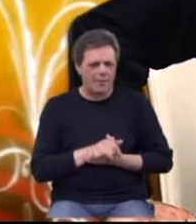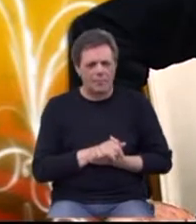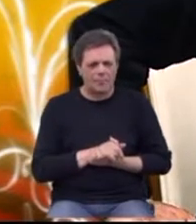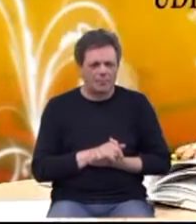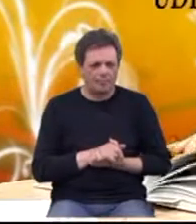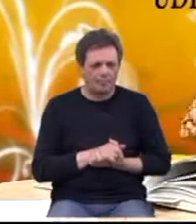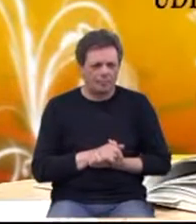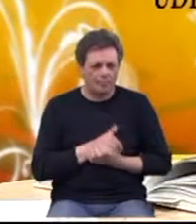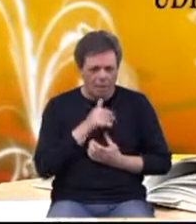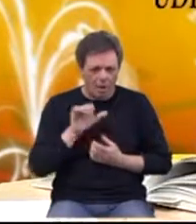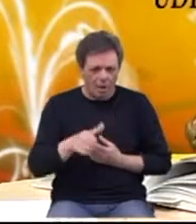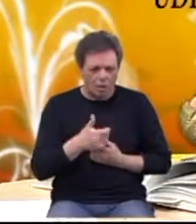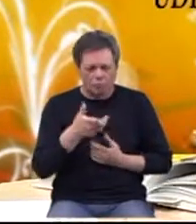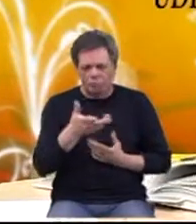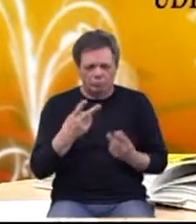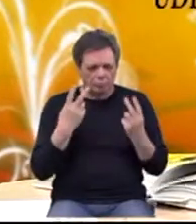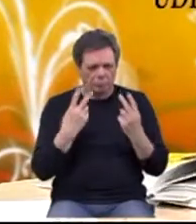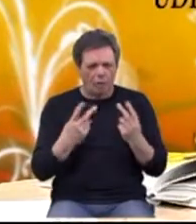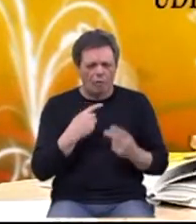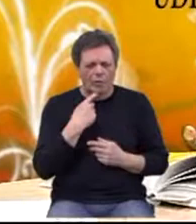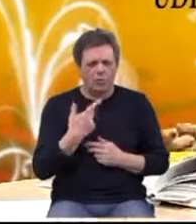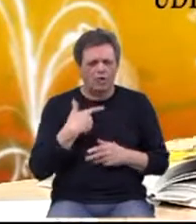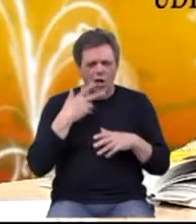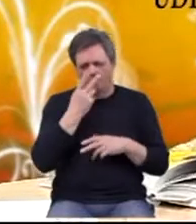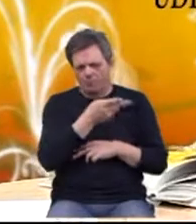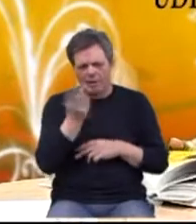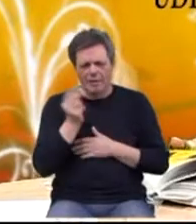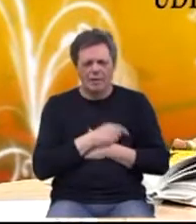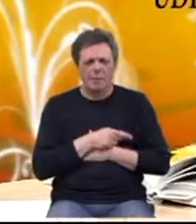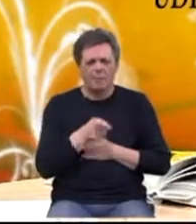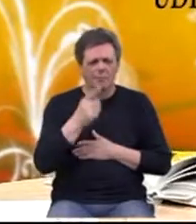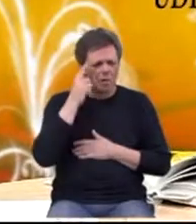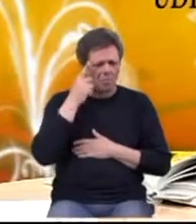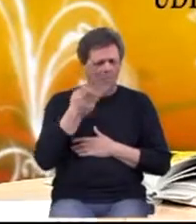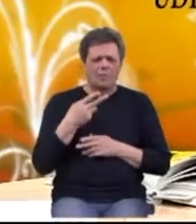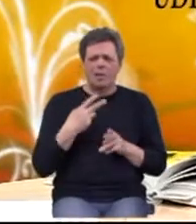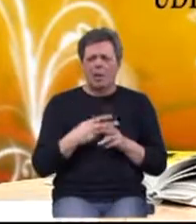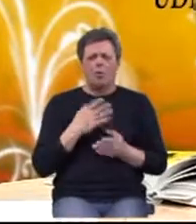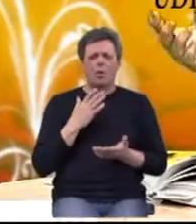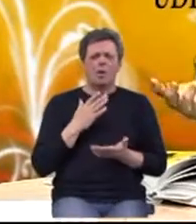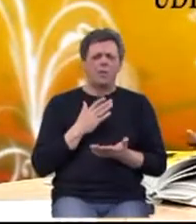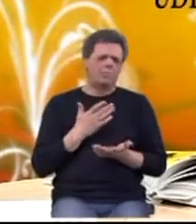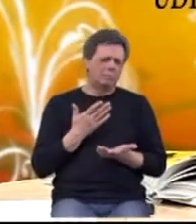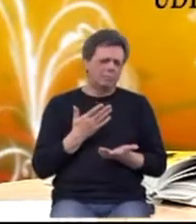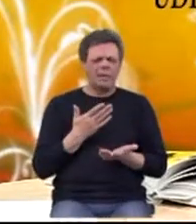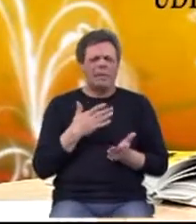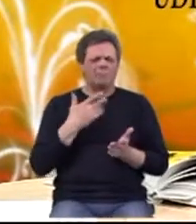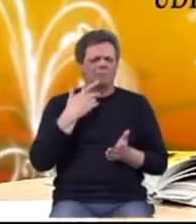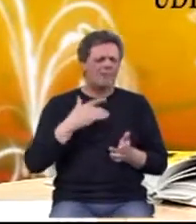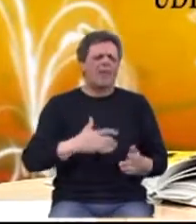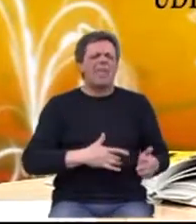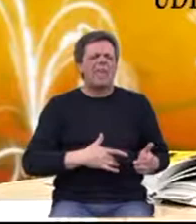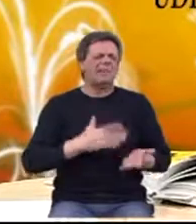I još ono što je jako važno naglasiti našim gledateljima, oni misliju da oboli samo, omasti se samo jetra,